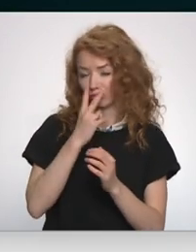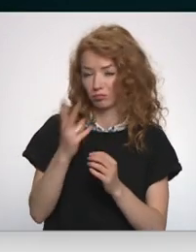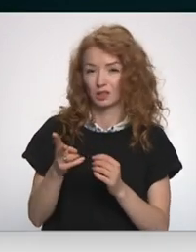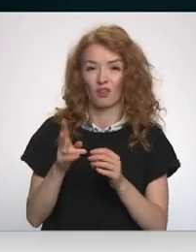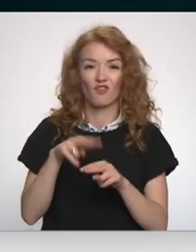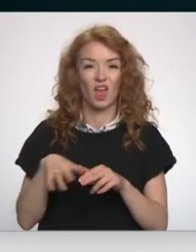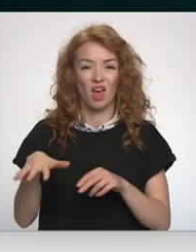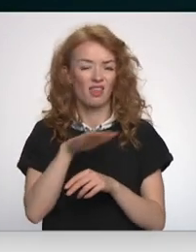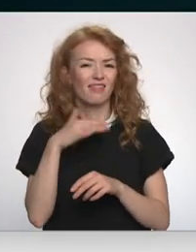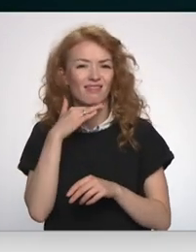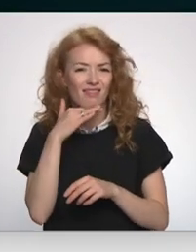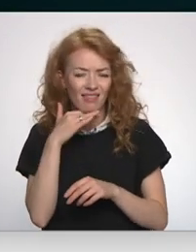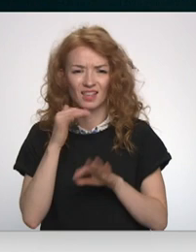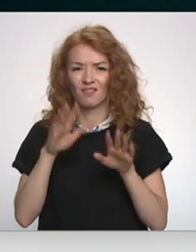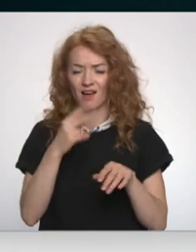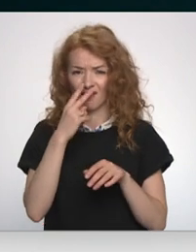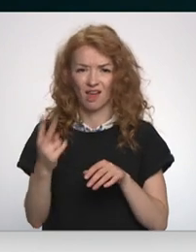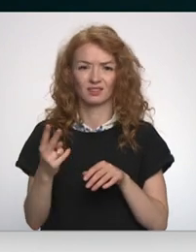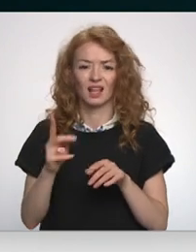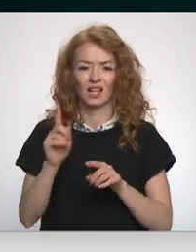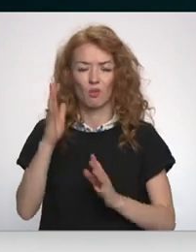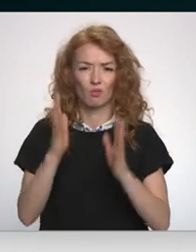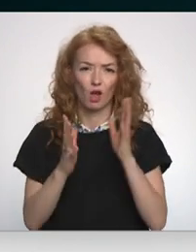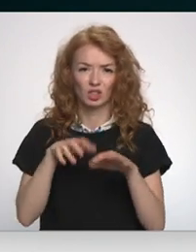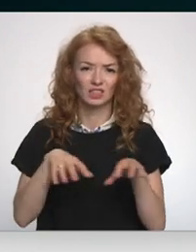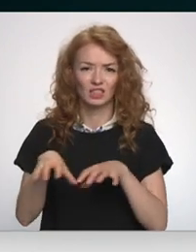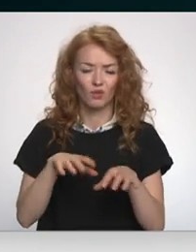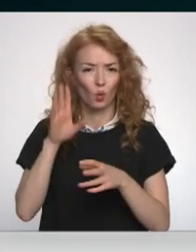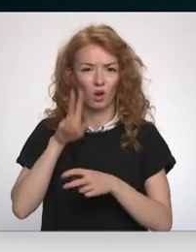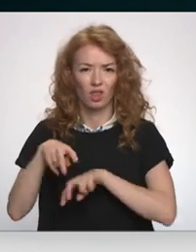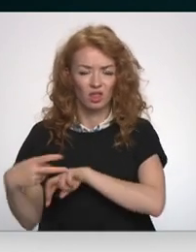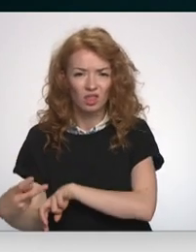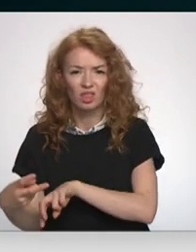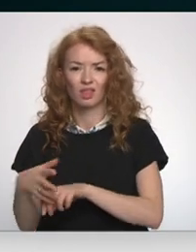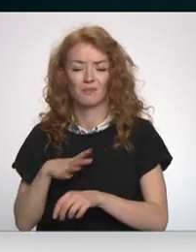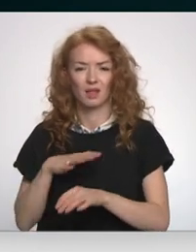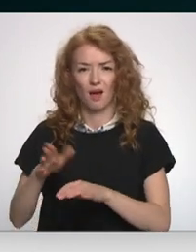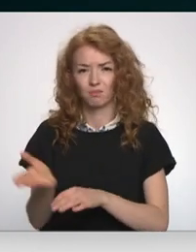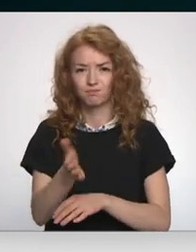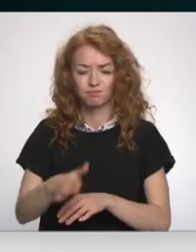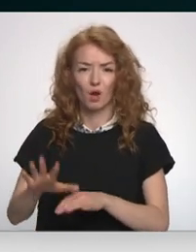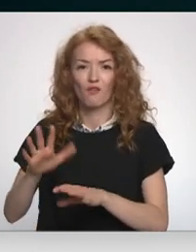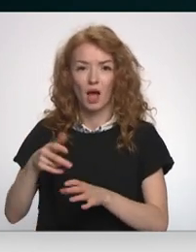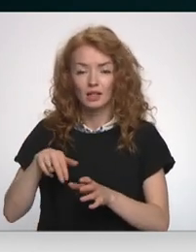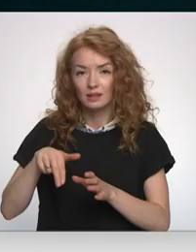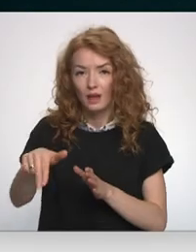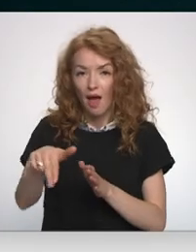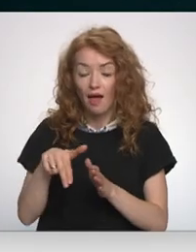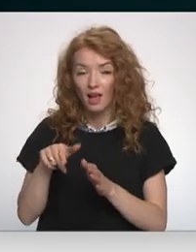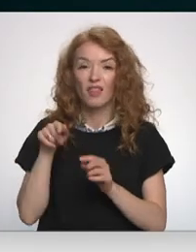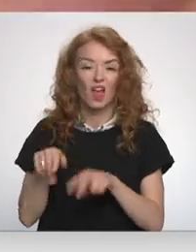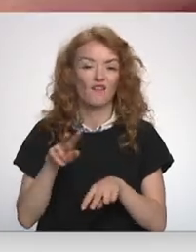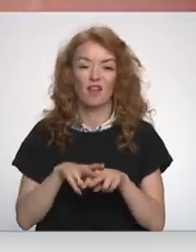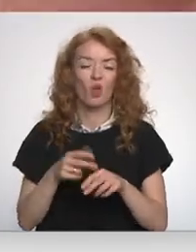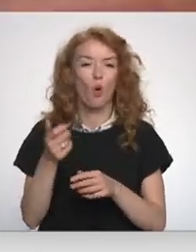netīra, ja tur ir, var redzēt, ka tur ir meža dzīvnieki netālu gulējuši, vai tur ir tieši tā, kur dzīvnieki staigā, tad tajā